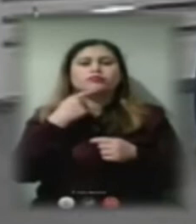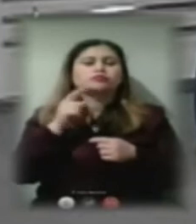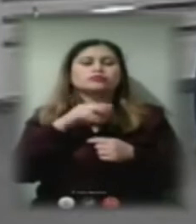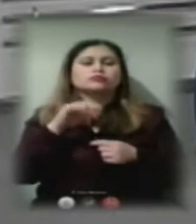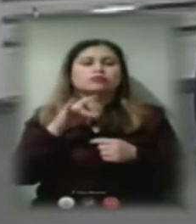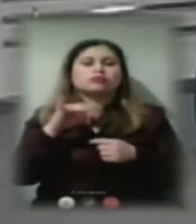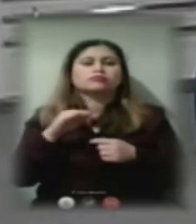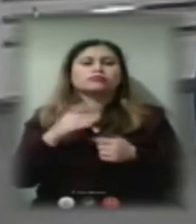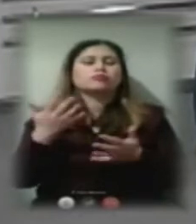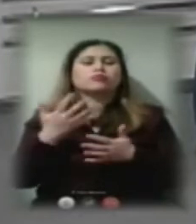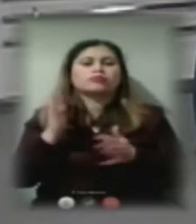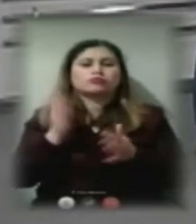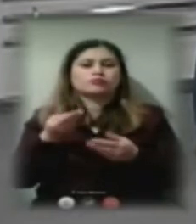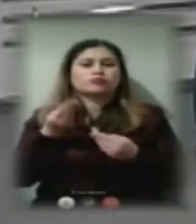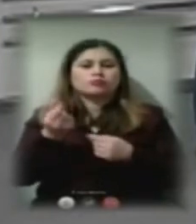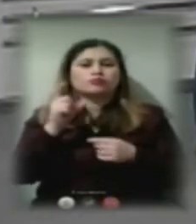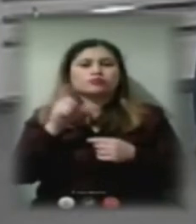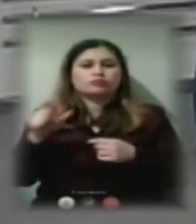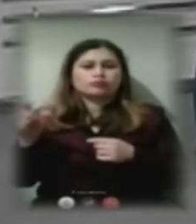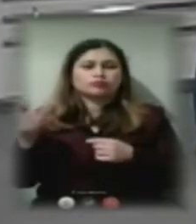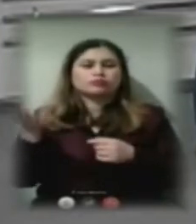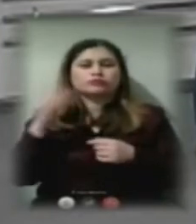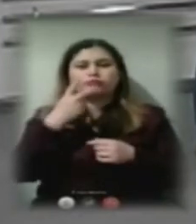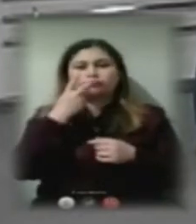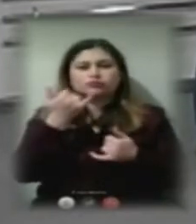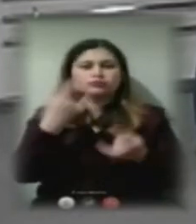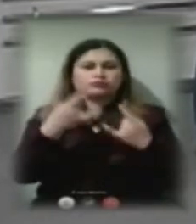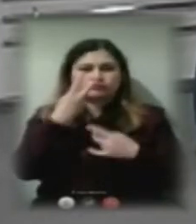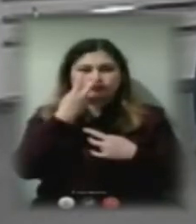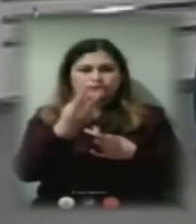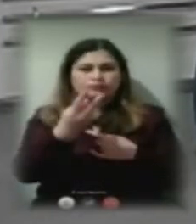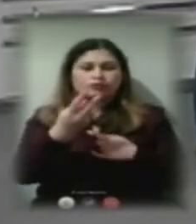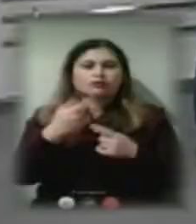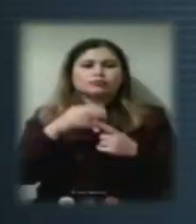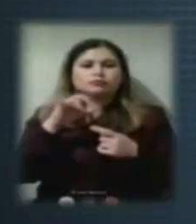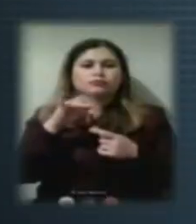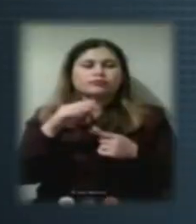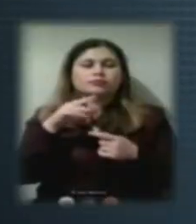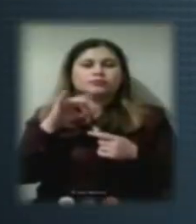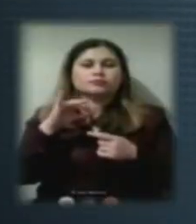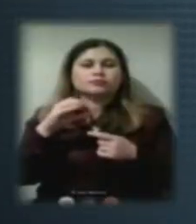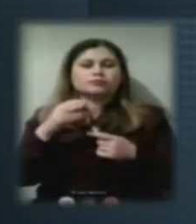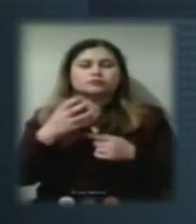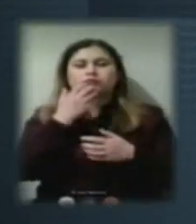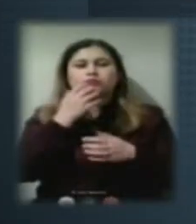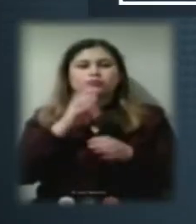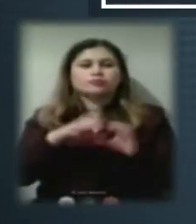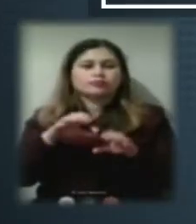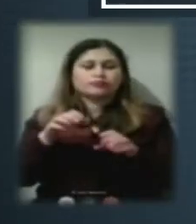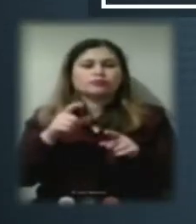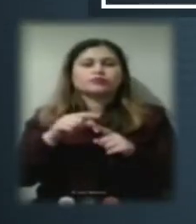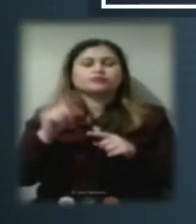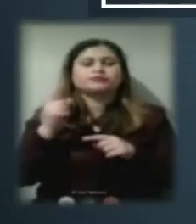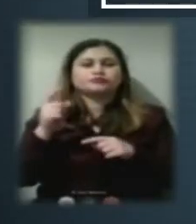за якими будуть сплачувати. Зараз можемо побачити їх на екранах. Тарифи підприємств, теплопостачальних. Чому люди так